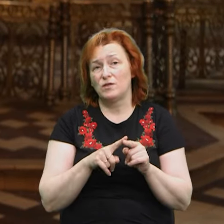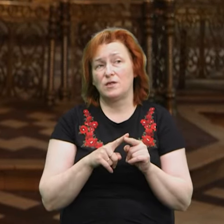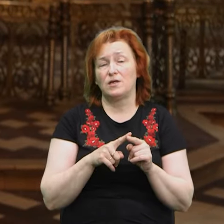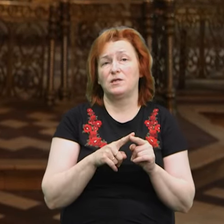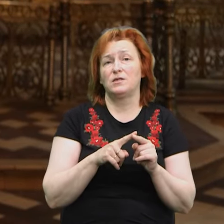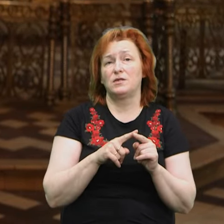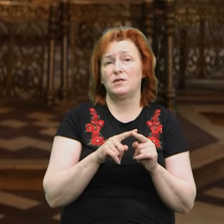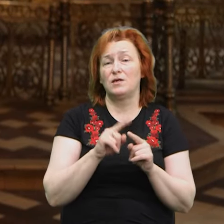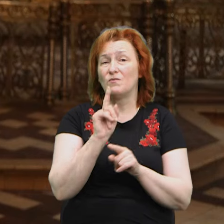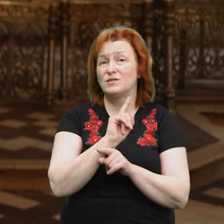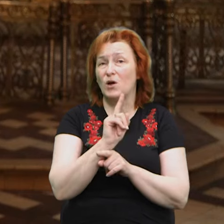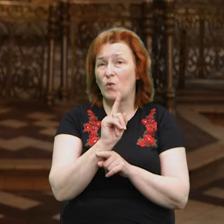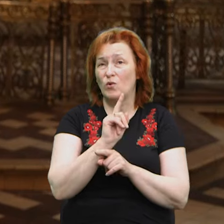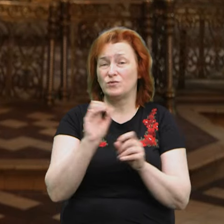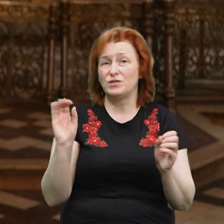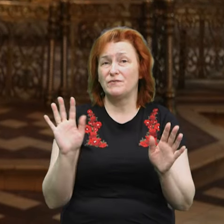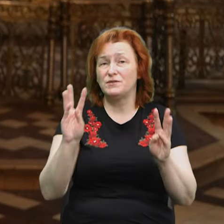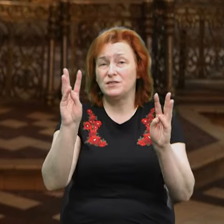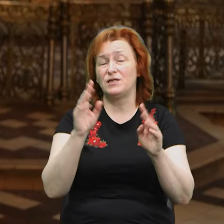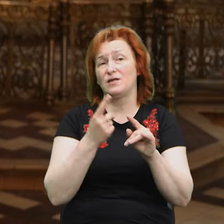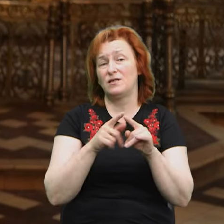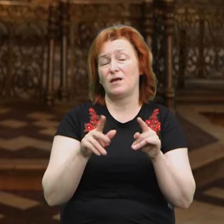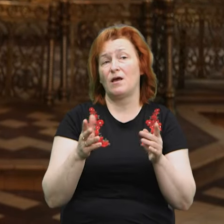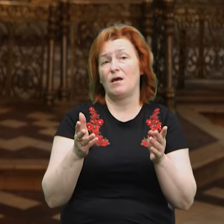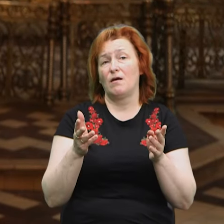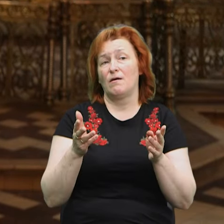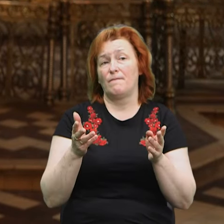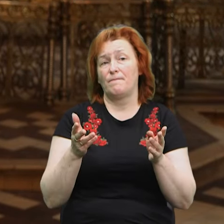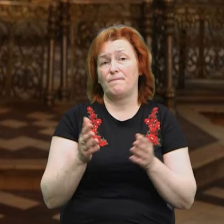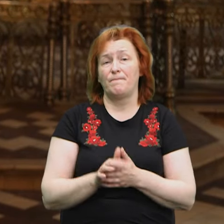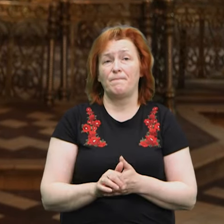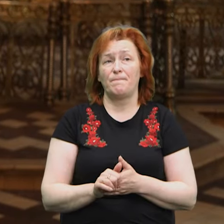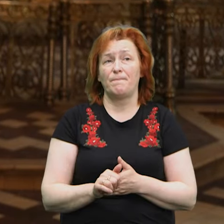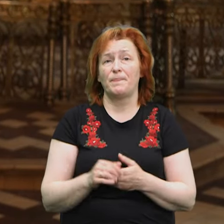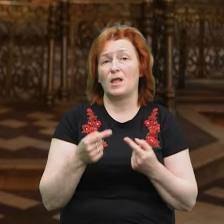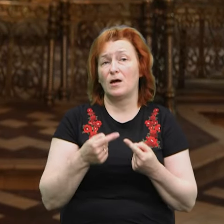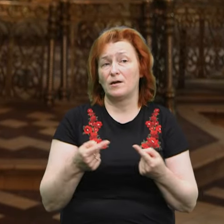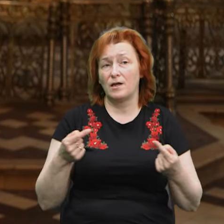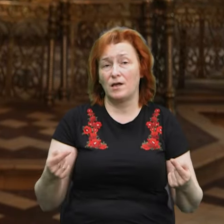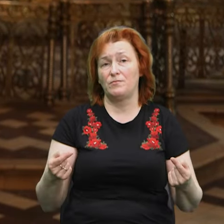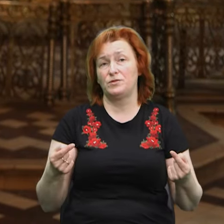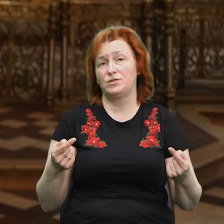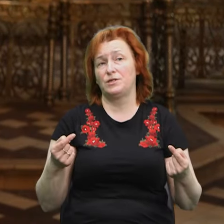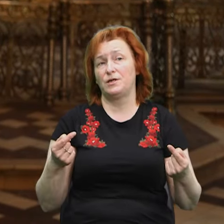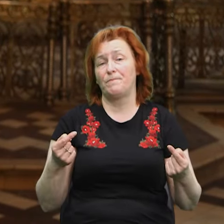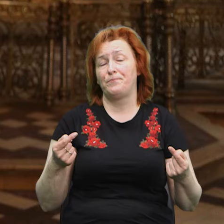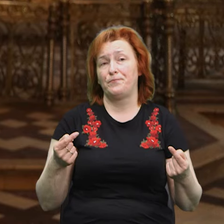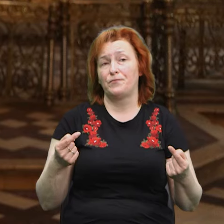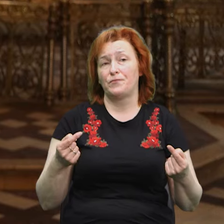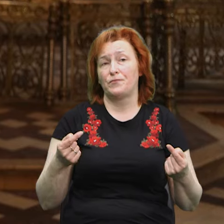стіни, оце сміття, яке тут просто безліч, речі, які є неатентичні, які